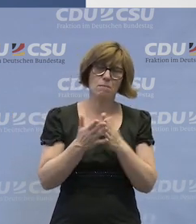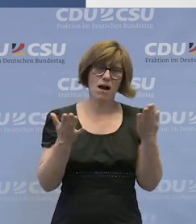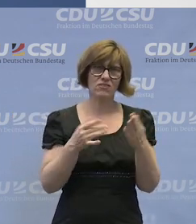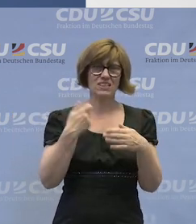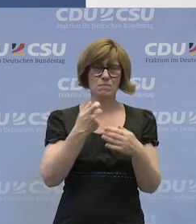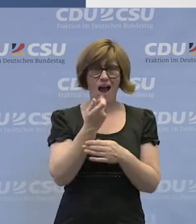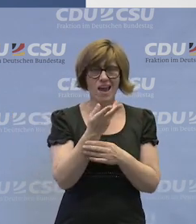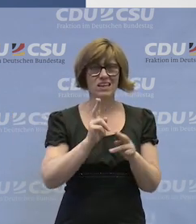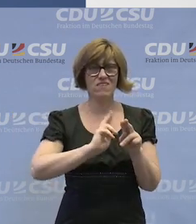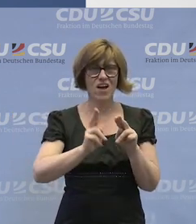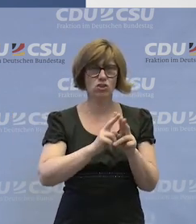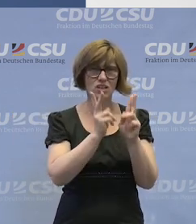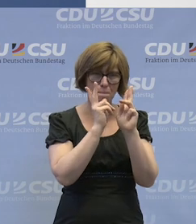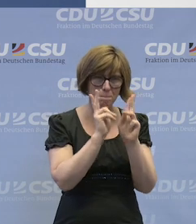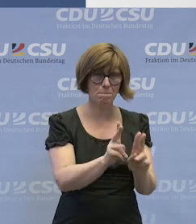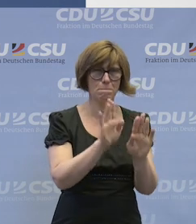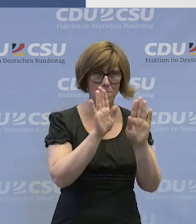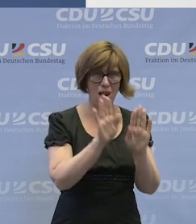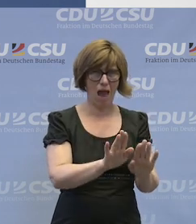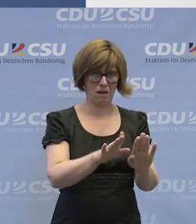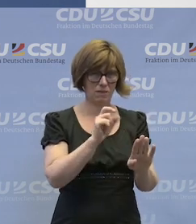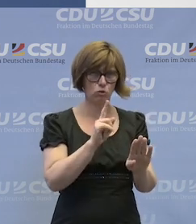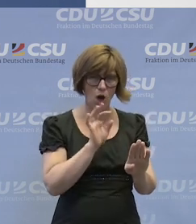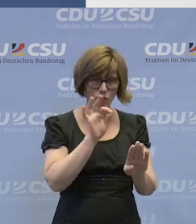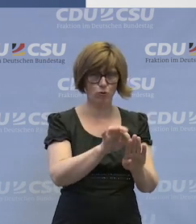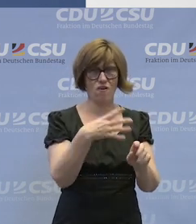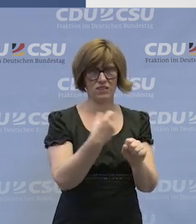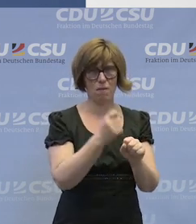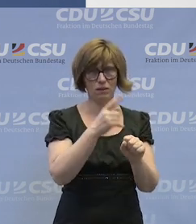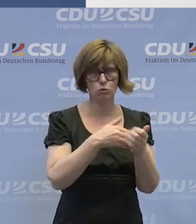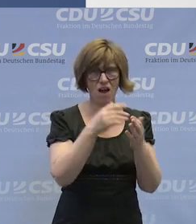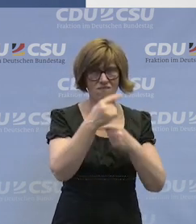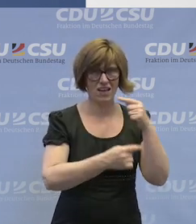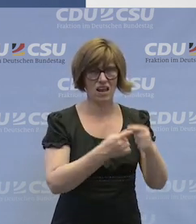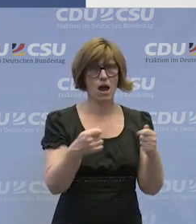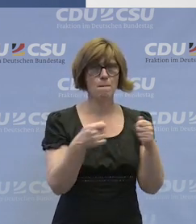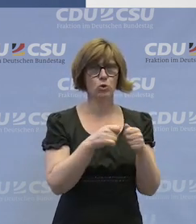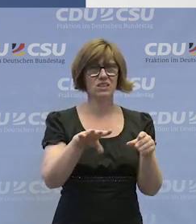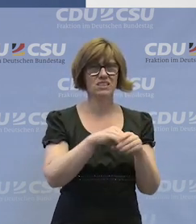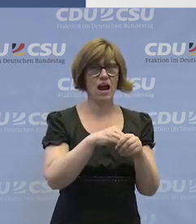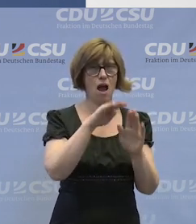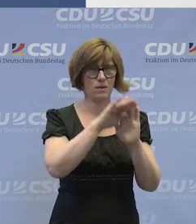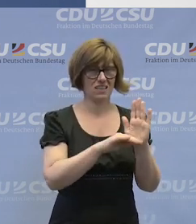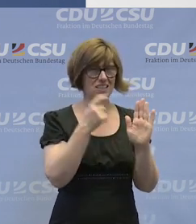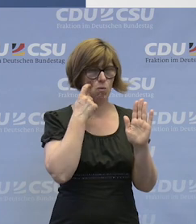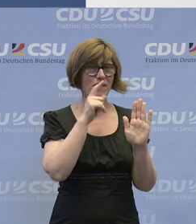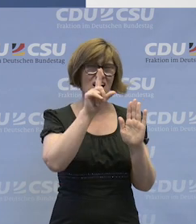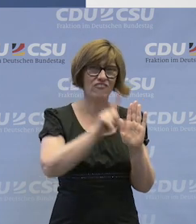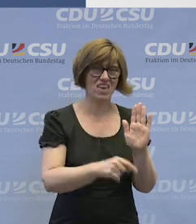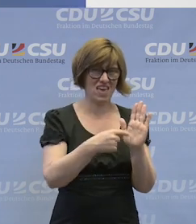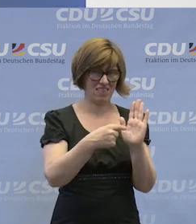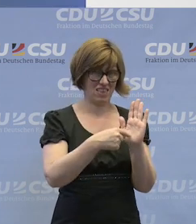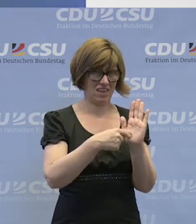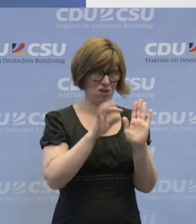einige in den Werkstätten bleiben und ich glaube, wir müssen auch für die etwas tun, weiterentwickeln. Und dazu sagt das Bundesteilhabegesetz leider sehr wenig.